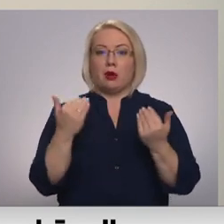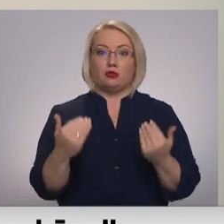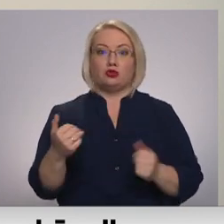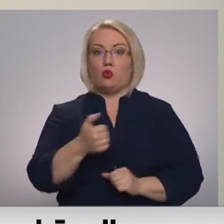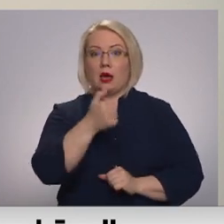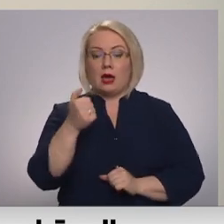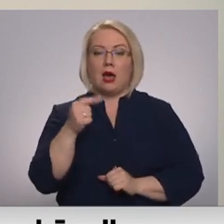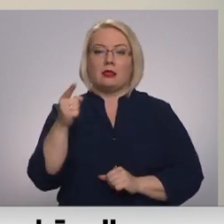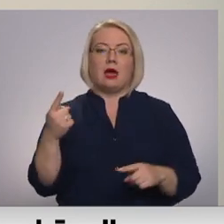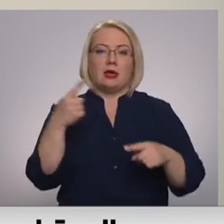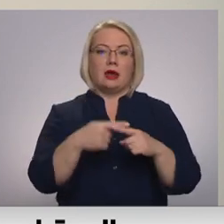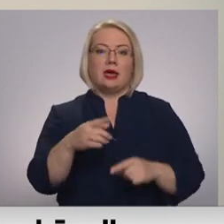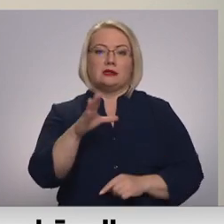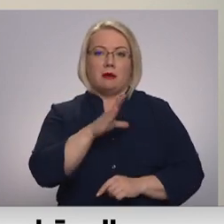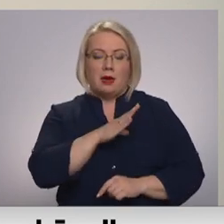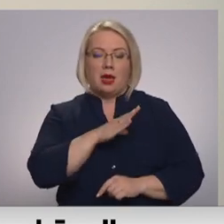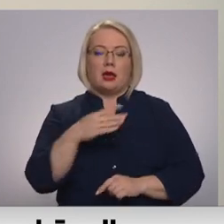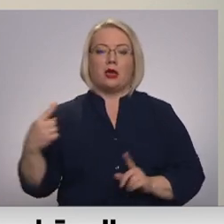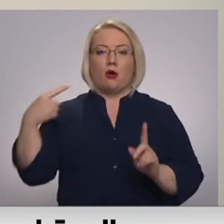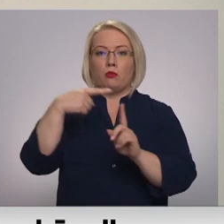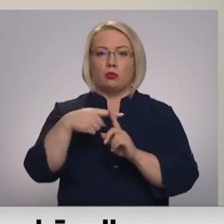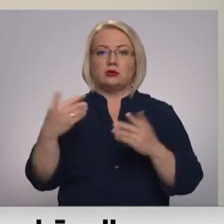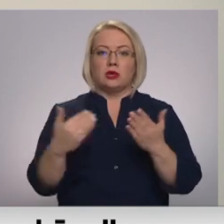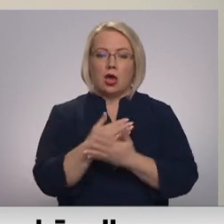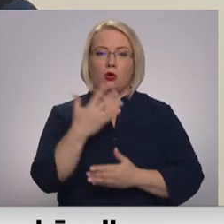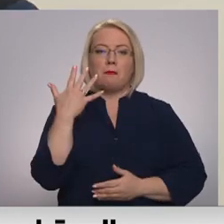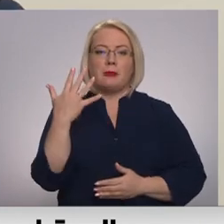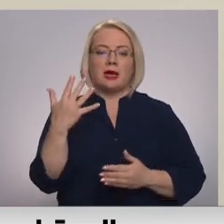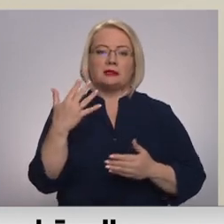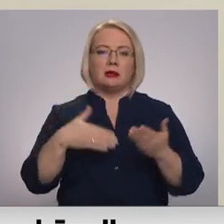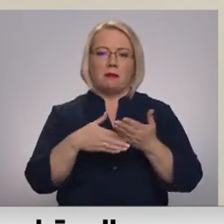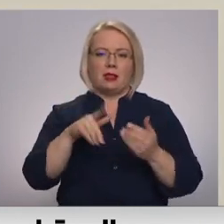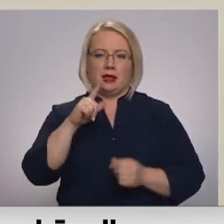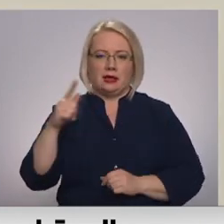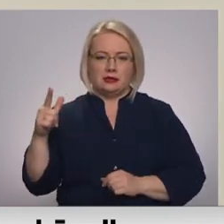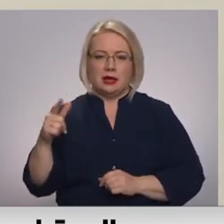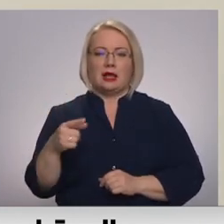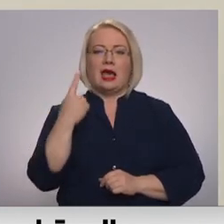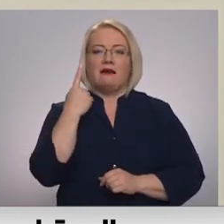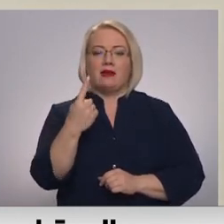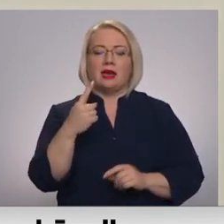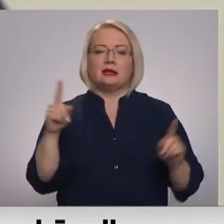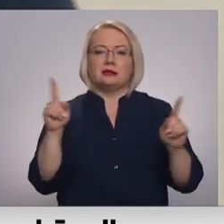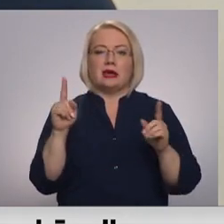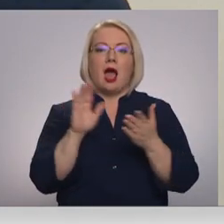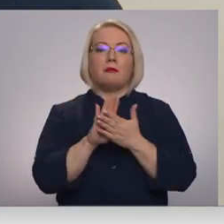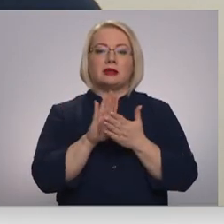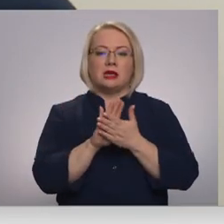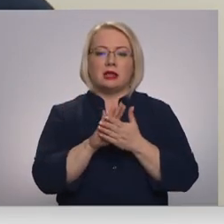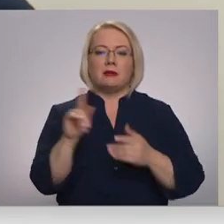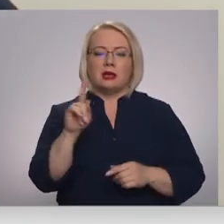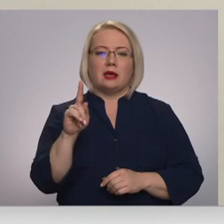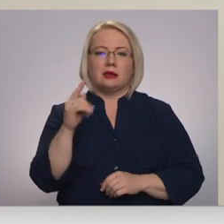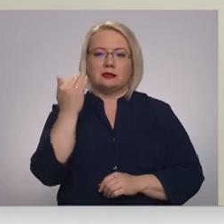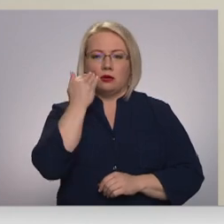tieši tāda reize ir bijusi, kad mums ir nākuši klāt jauni pieci palīga līdzekļi. Viens no palīga līdzekļiem, kas būtu arī atpazīstamākais, ir šis te